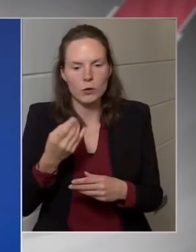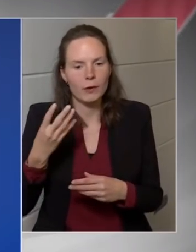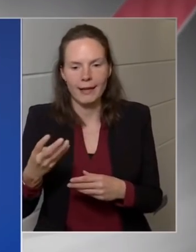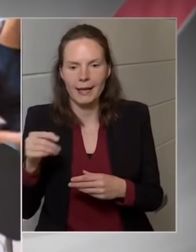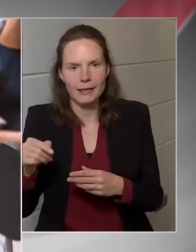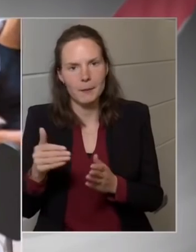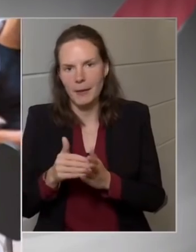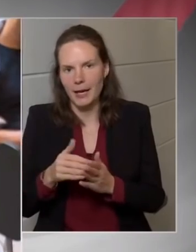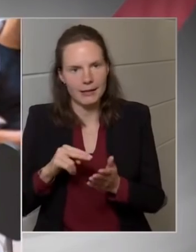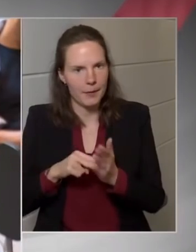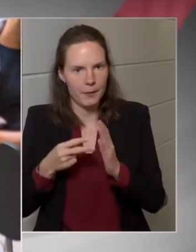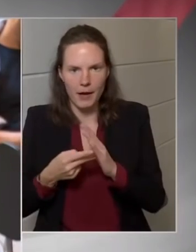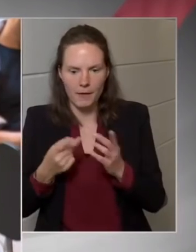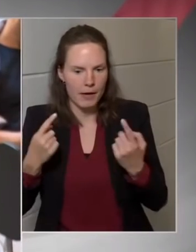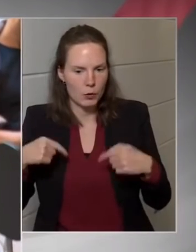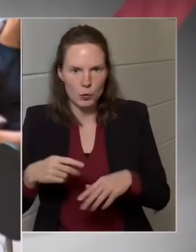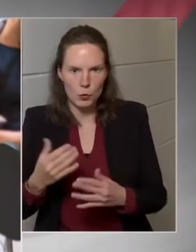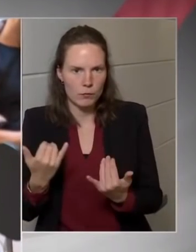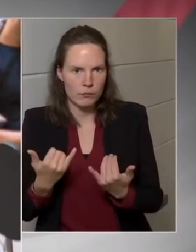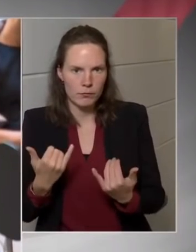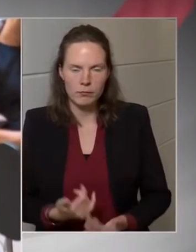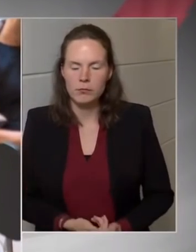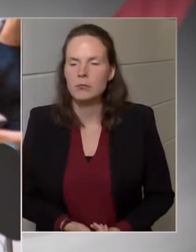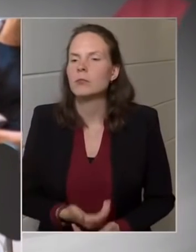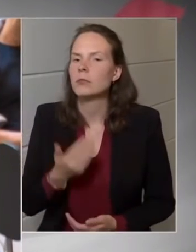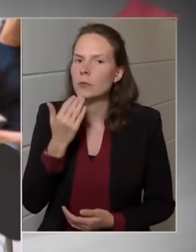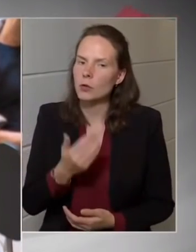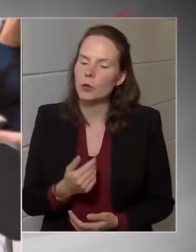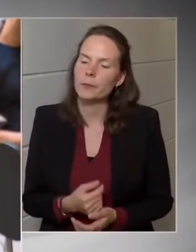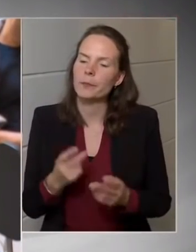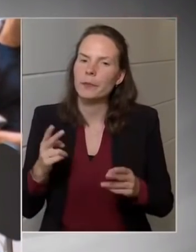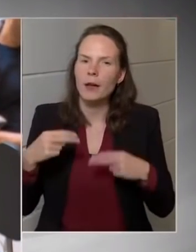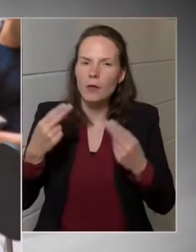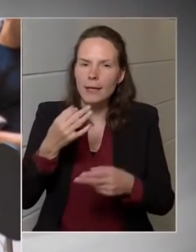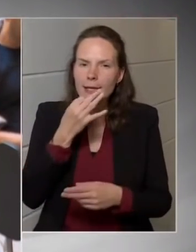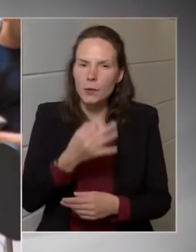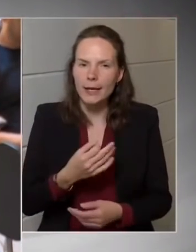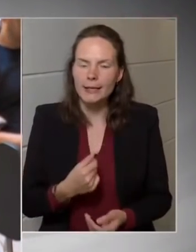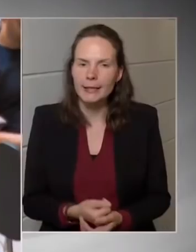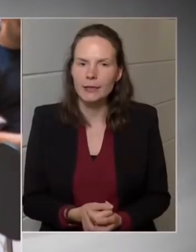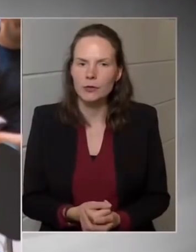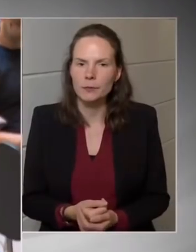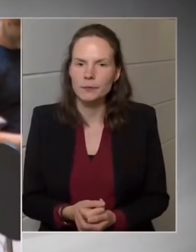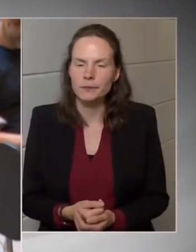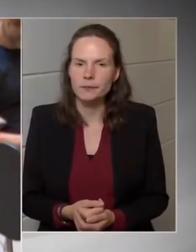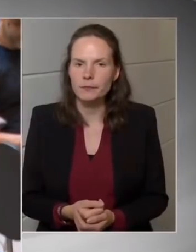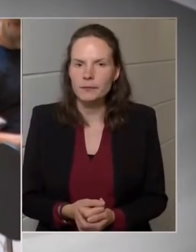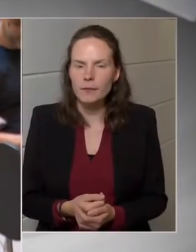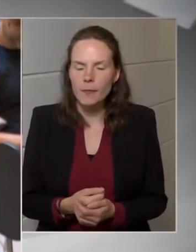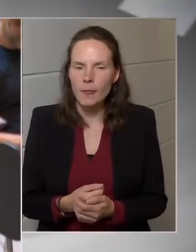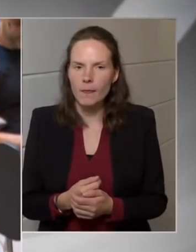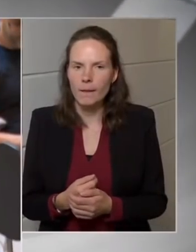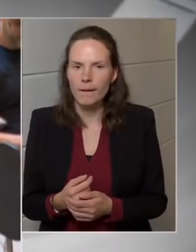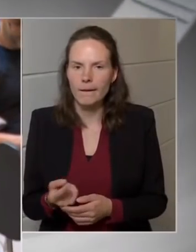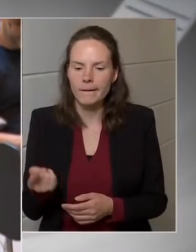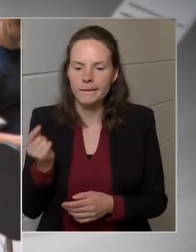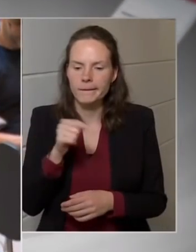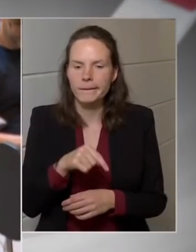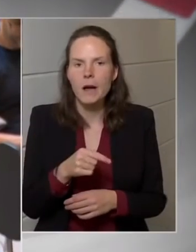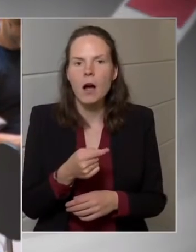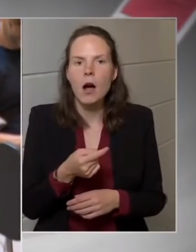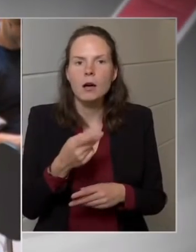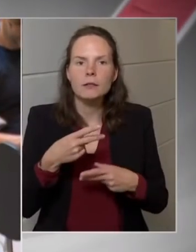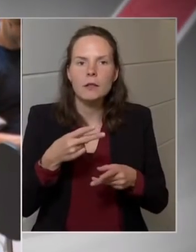jelenleg. Köszönöm. A következő kérdésen visszatérnék itt az áthárításra, mert ugye a tranzakciós